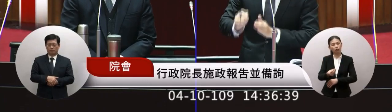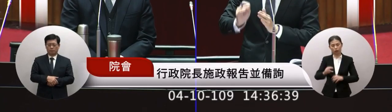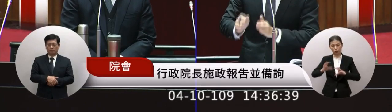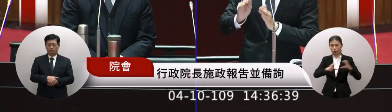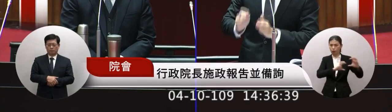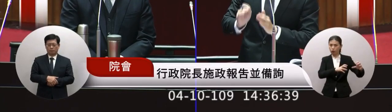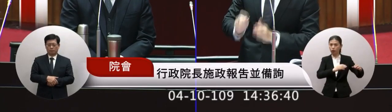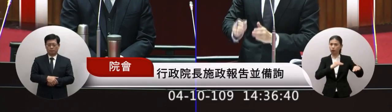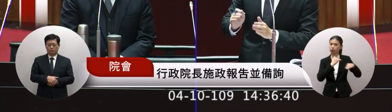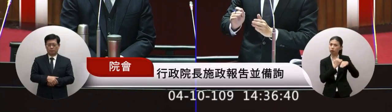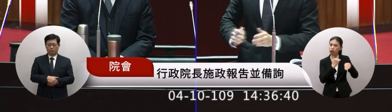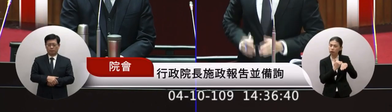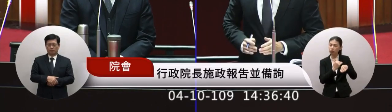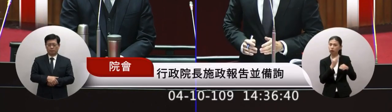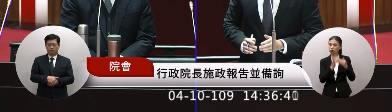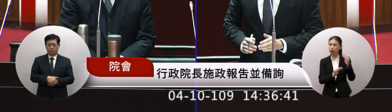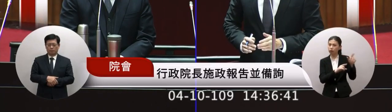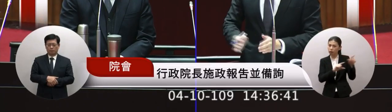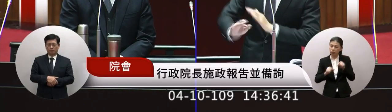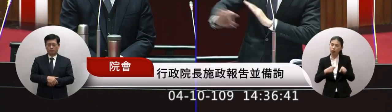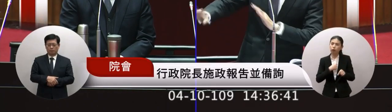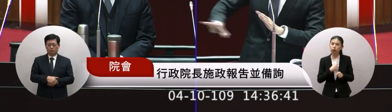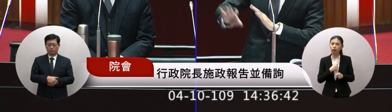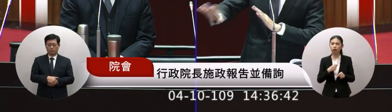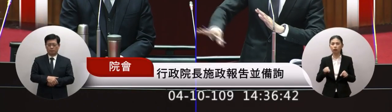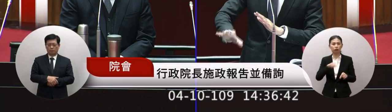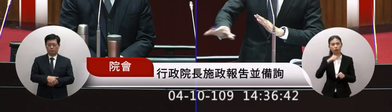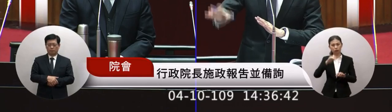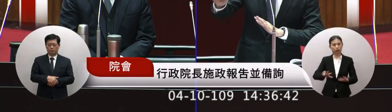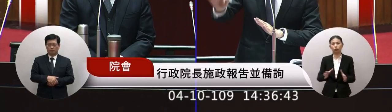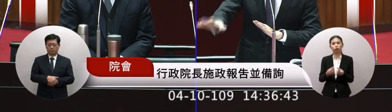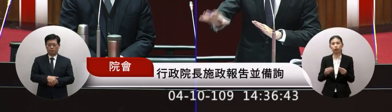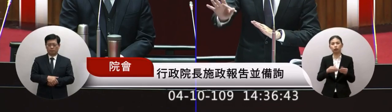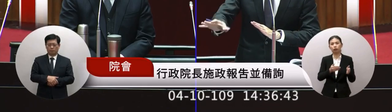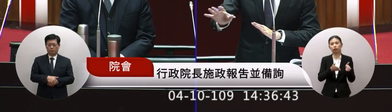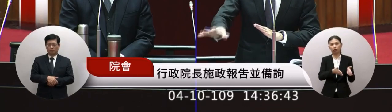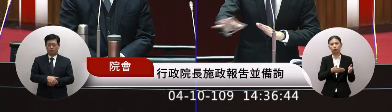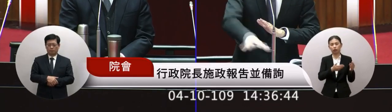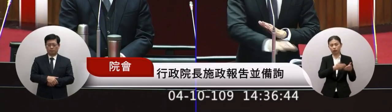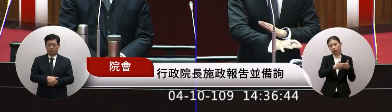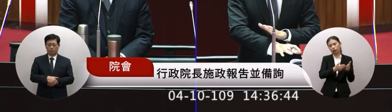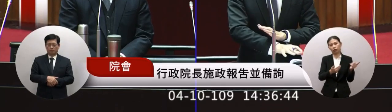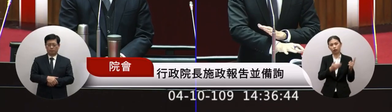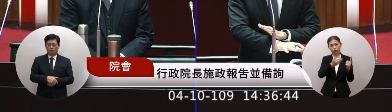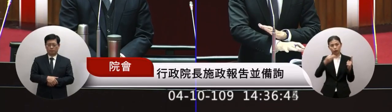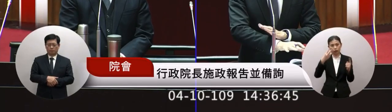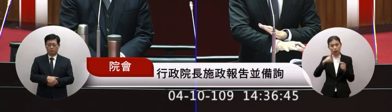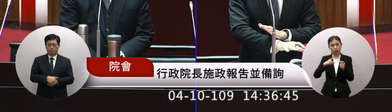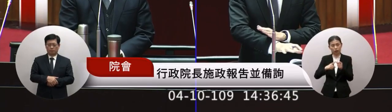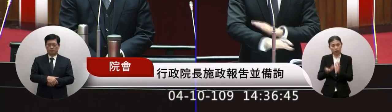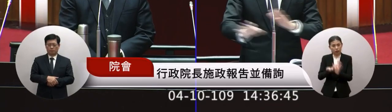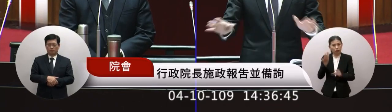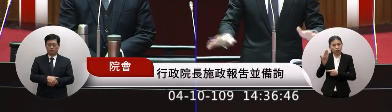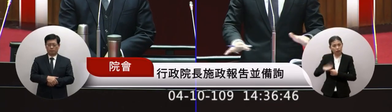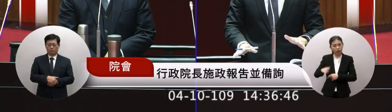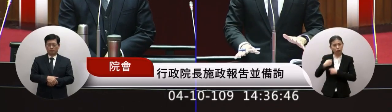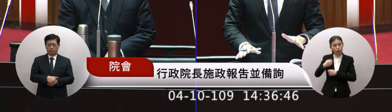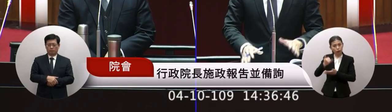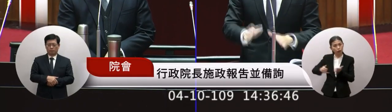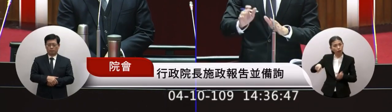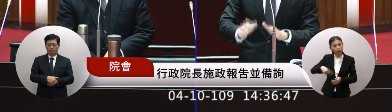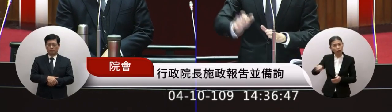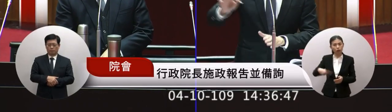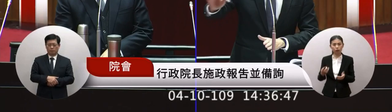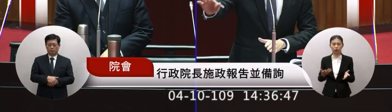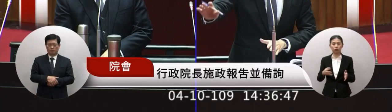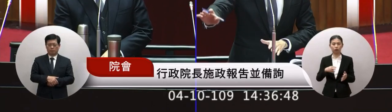有兵頂負負負條件我們都不用對中國尤其一九九三年進政過新的這些農民伯伯是不用的